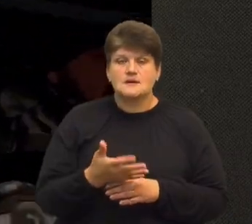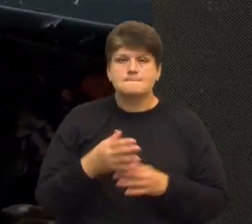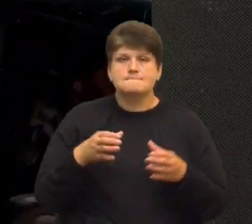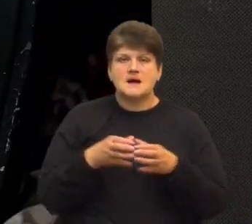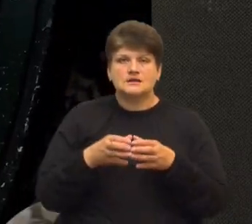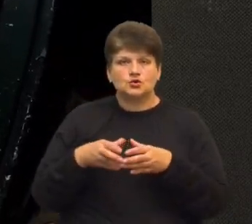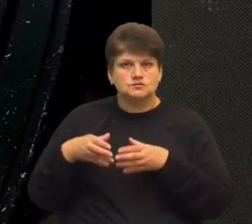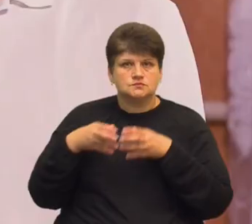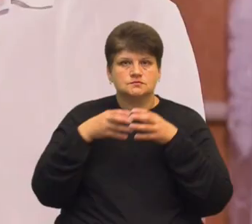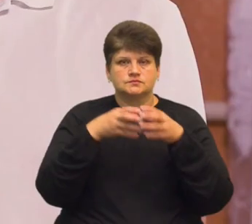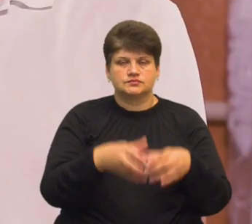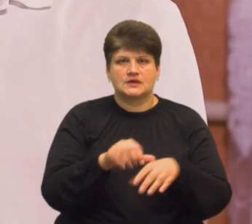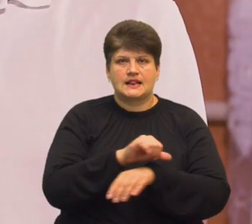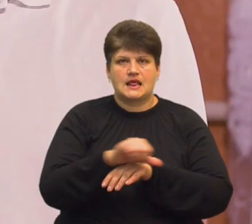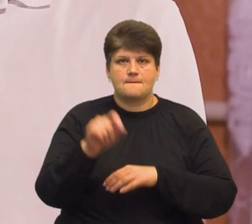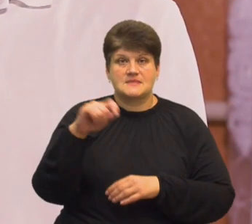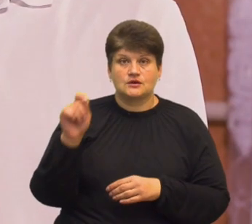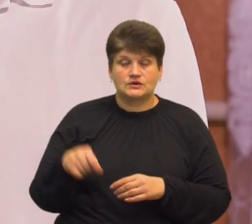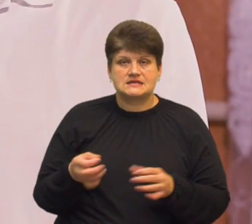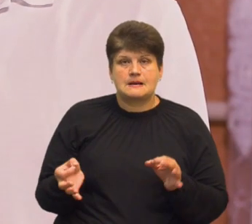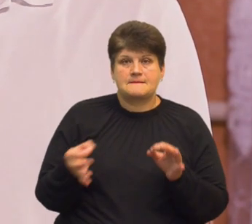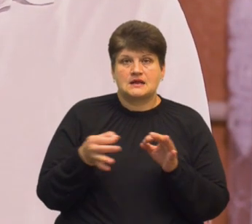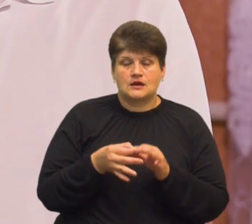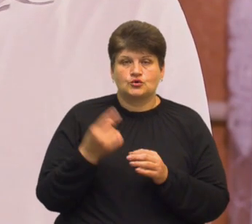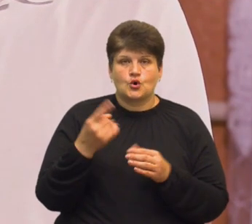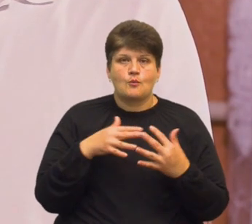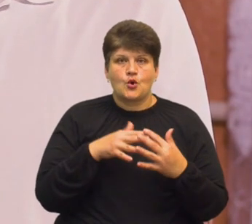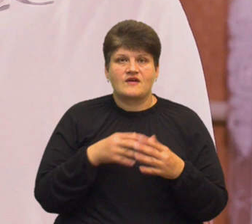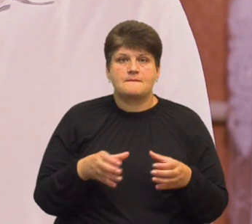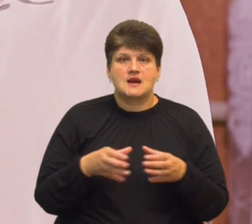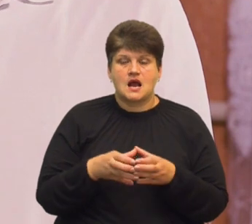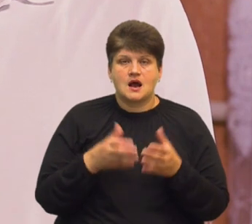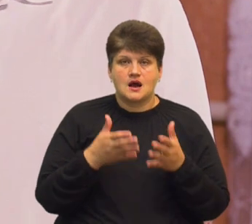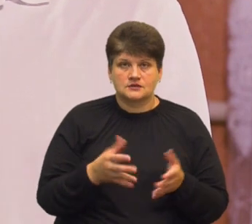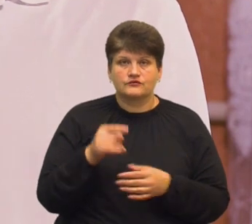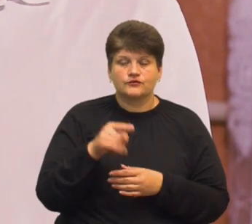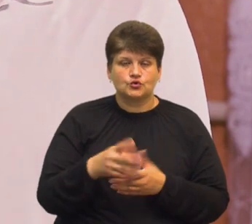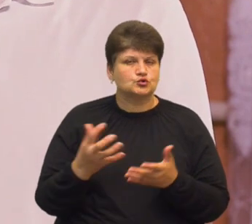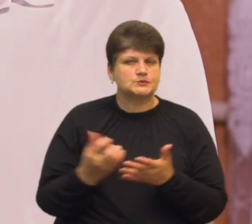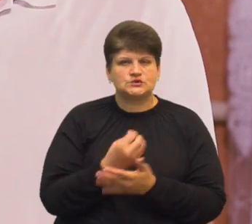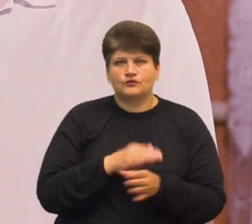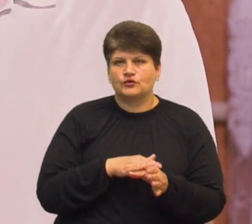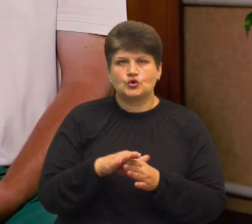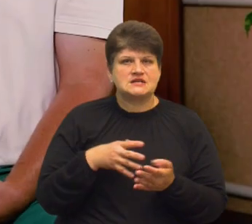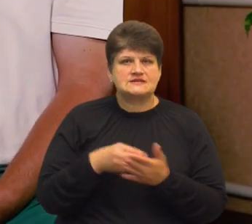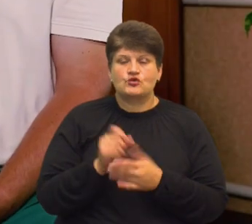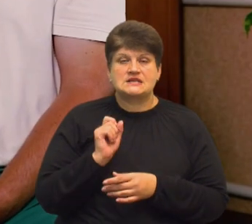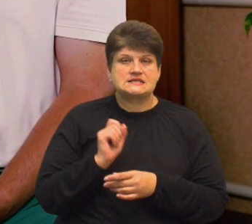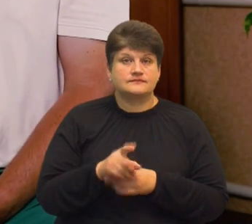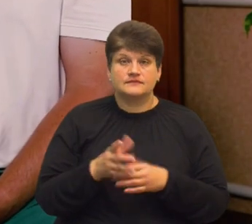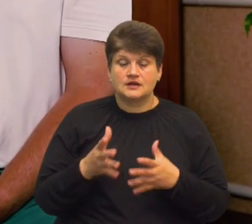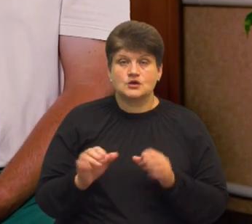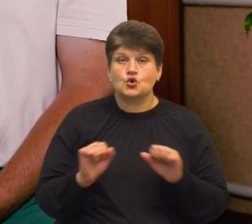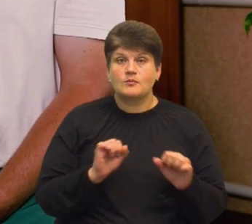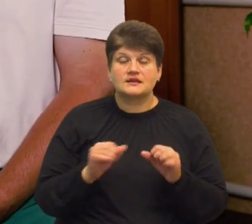поїхав на передову. Нас приєднали до однієї з бойових бригад, яка на той момент успішно виконала свої поставлені задачі. Командування